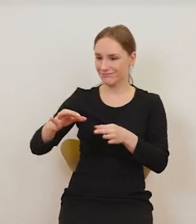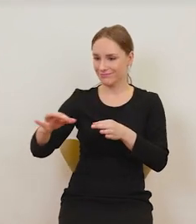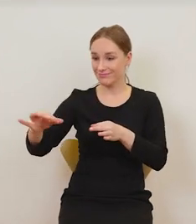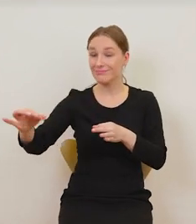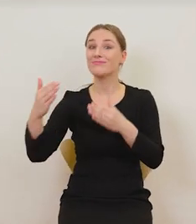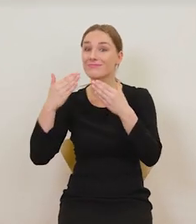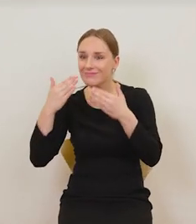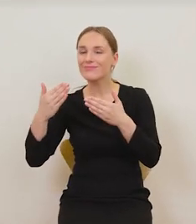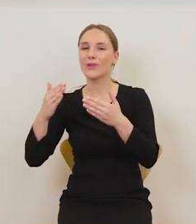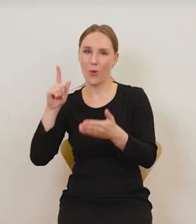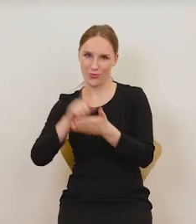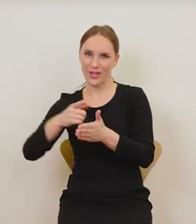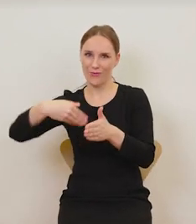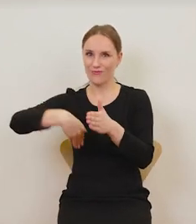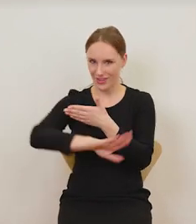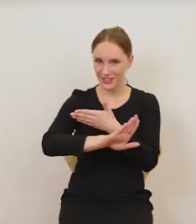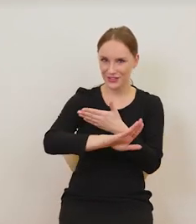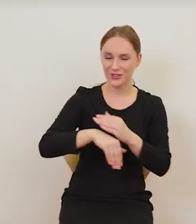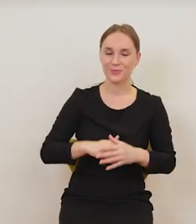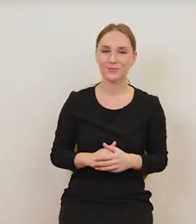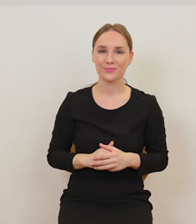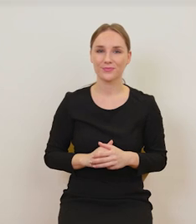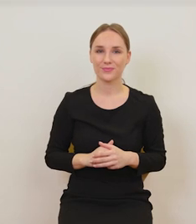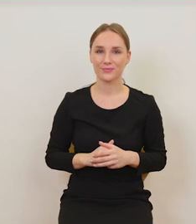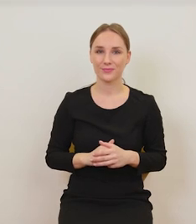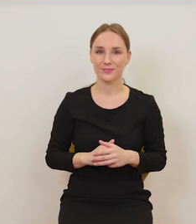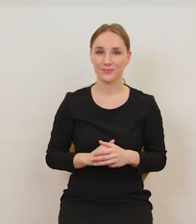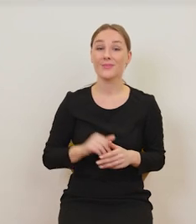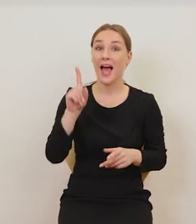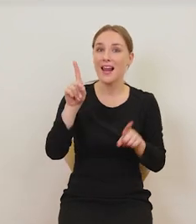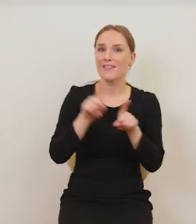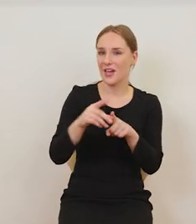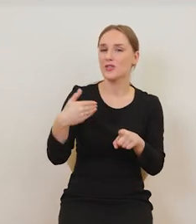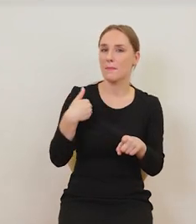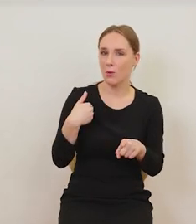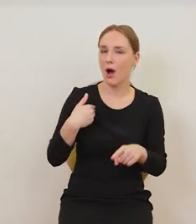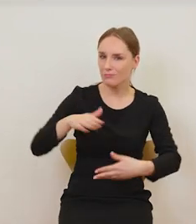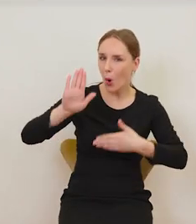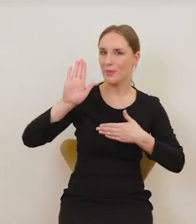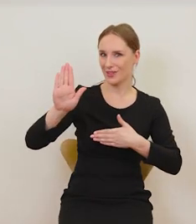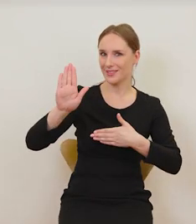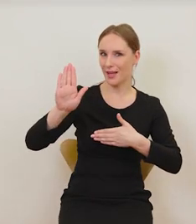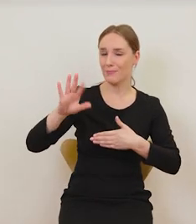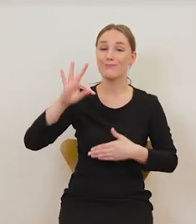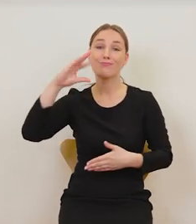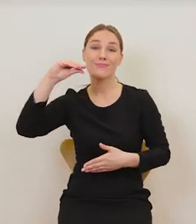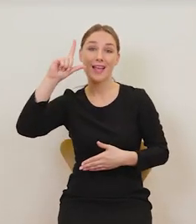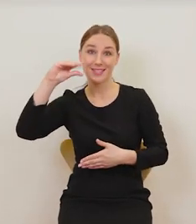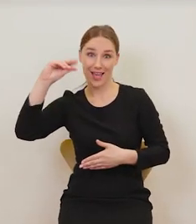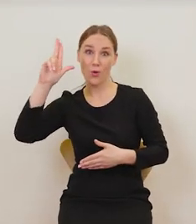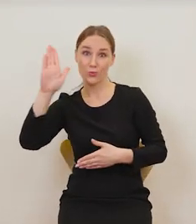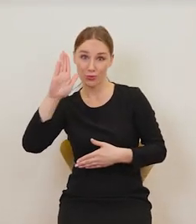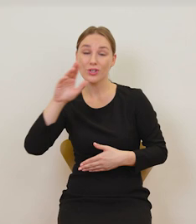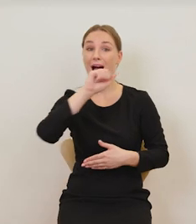labiryncie i dzięki temu wyszedł na powierzchnię. No, ale tam była jeszcze obietnica. Tezeusz obiecał